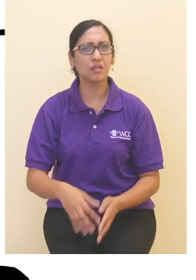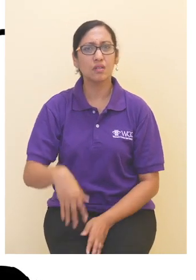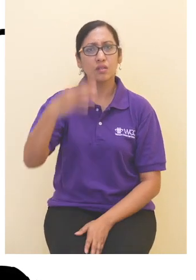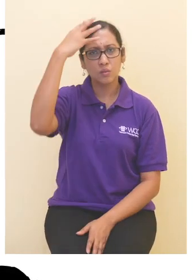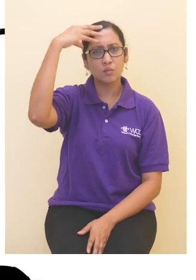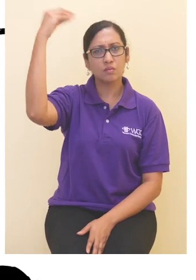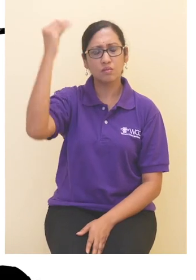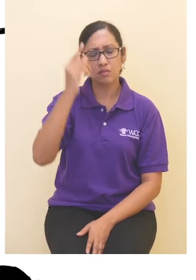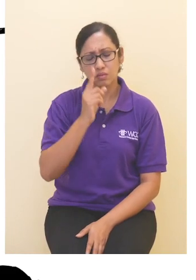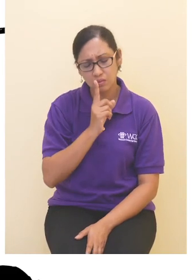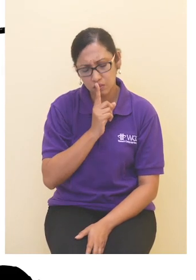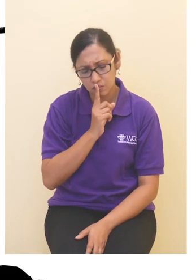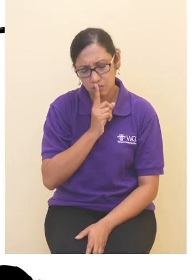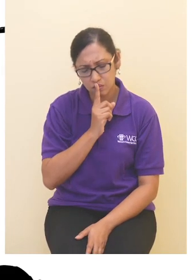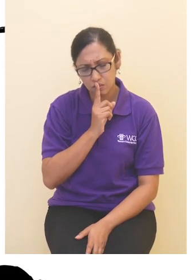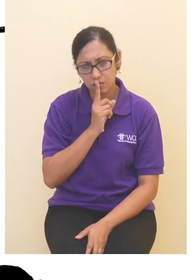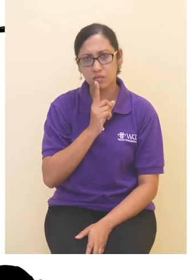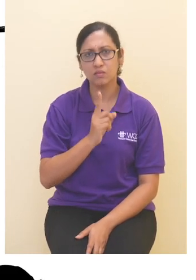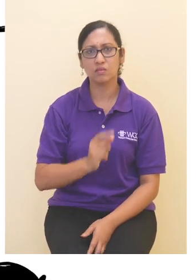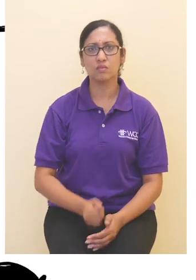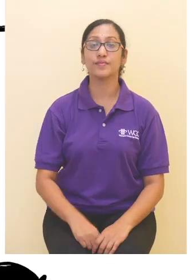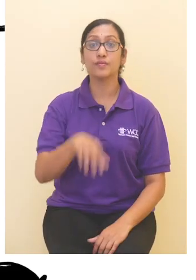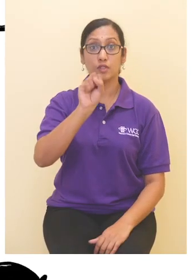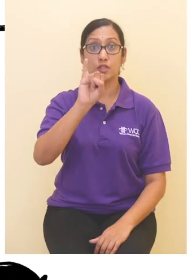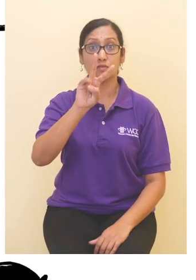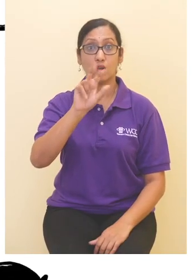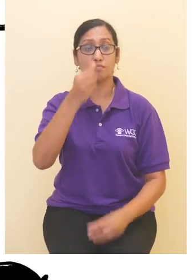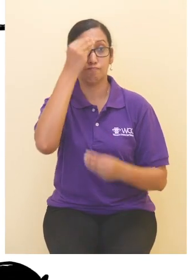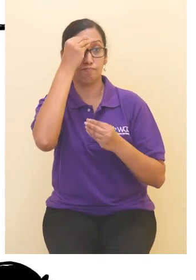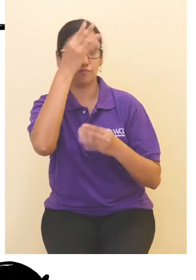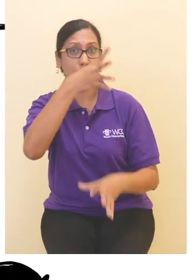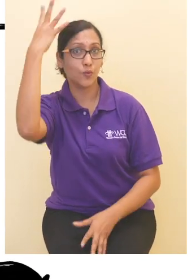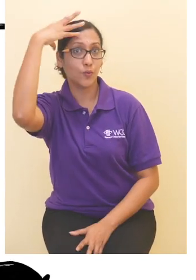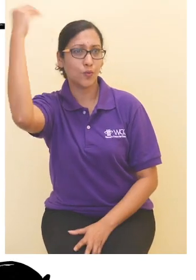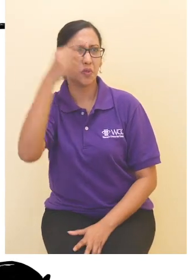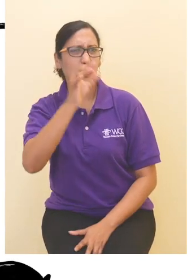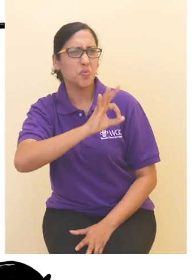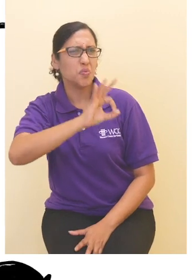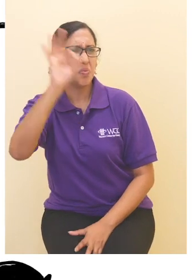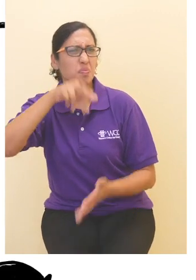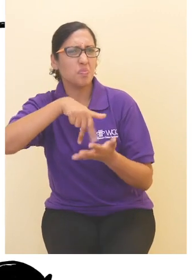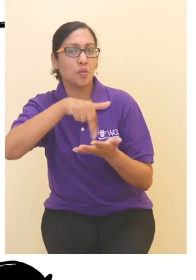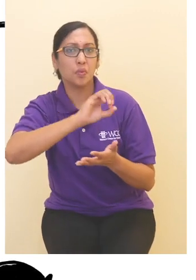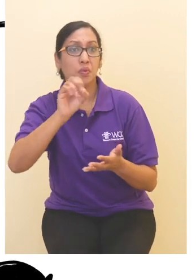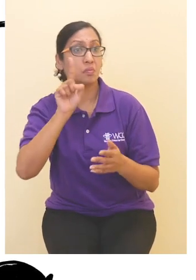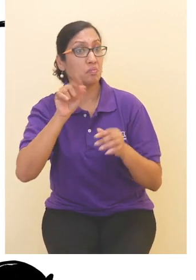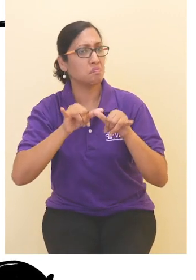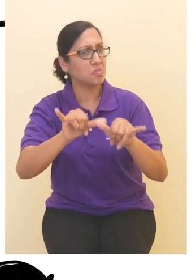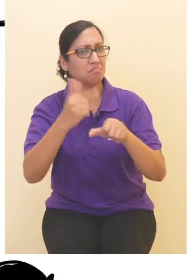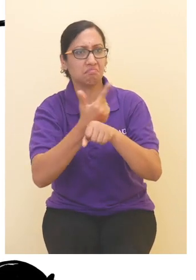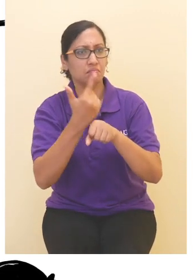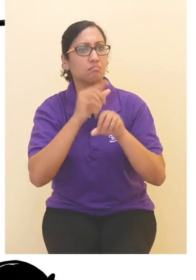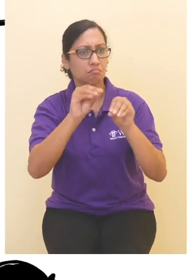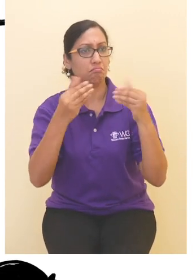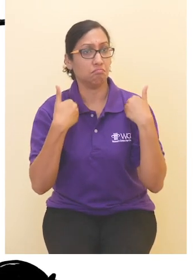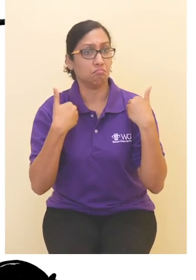tak nampak kau main bola? Yusri diam. Siva berkata, Sejak kau tak ada, Hakim masih melatih